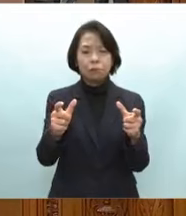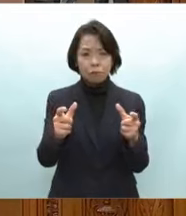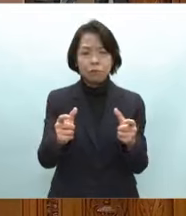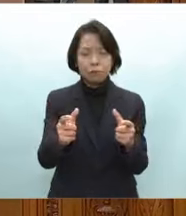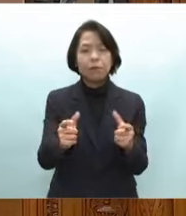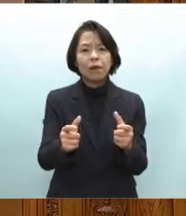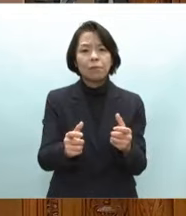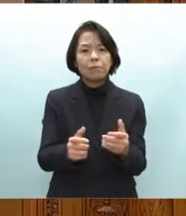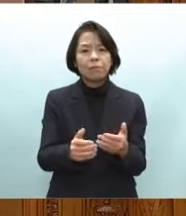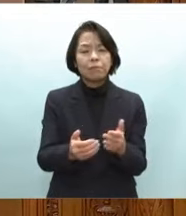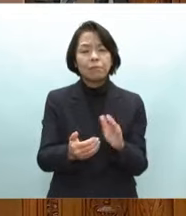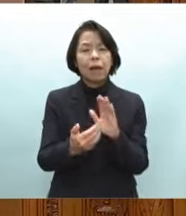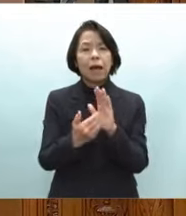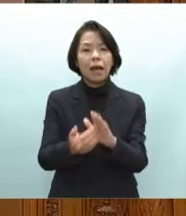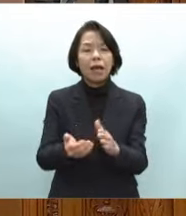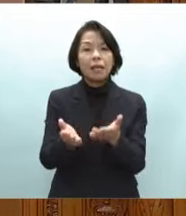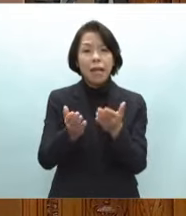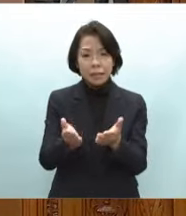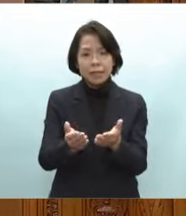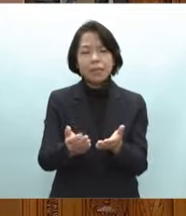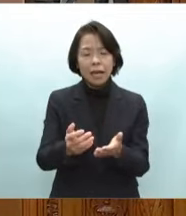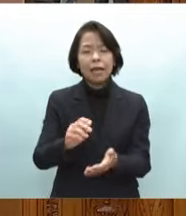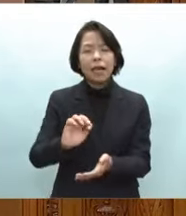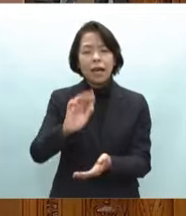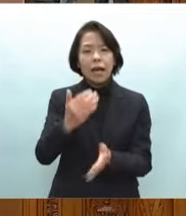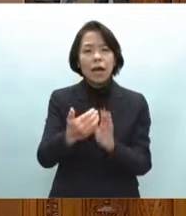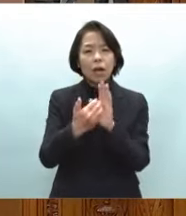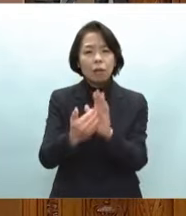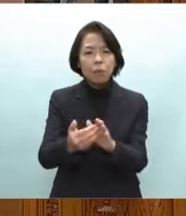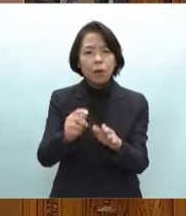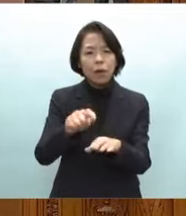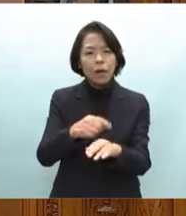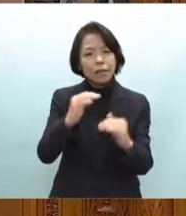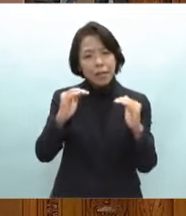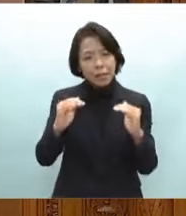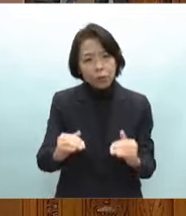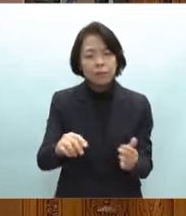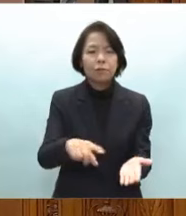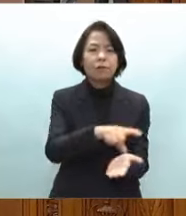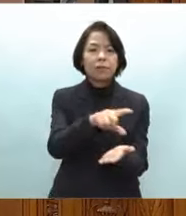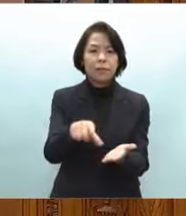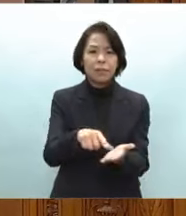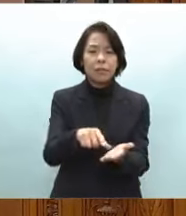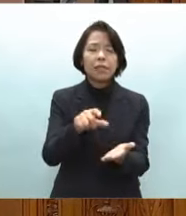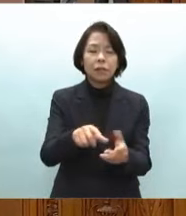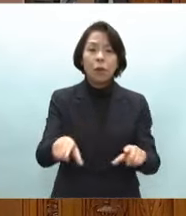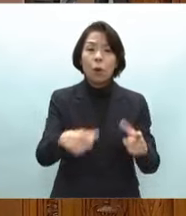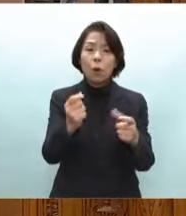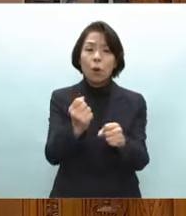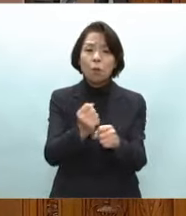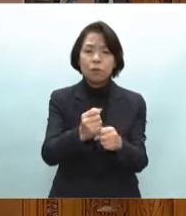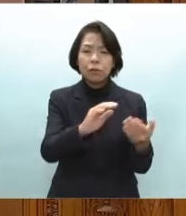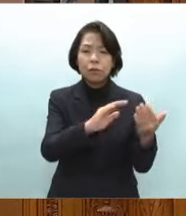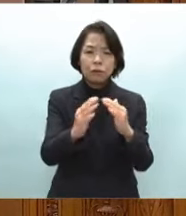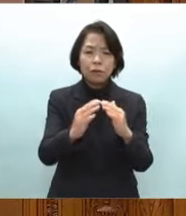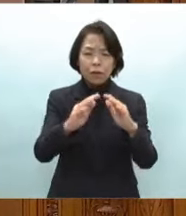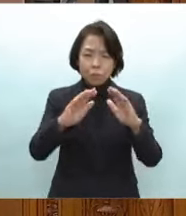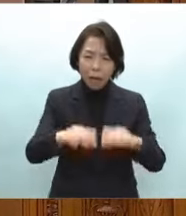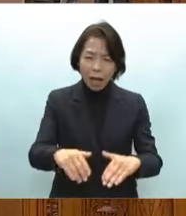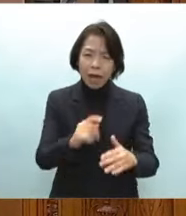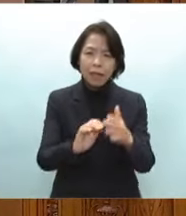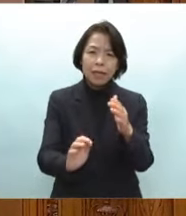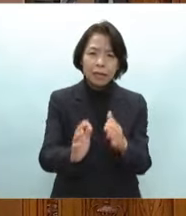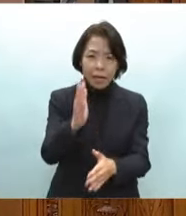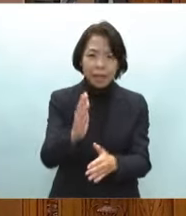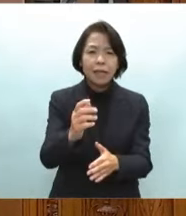率防火性が低い地域での木造住宅群の倒壊火災等